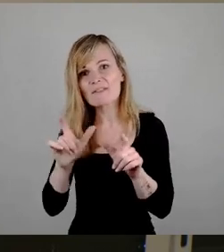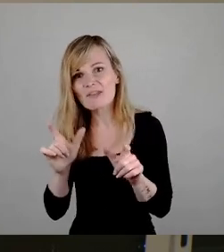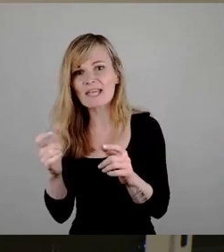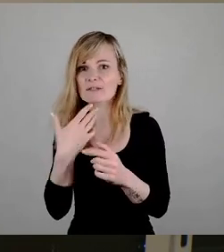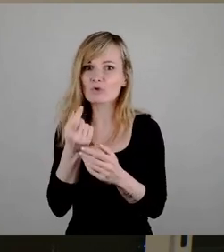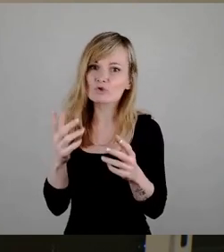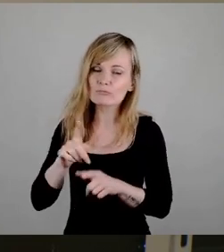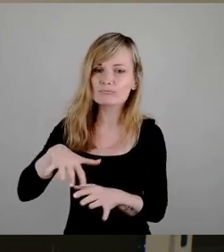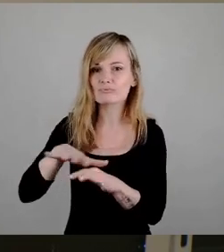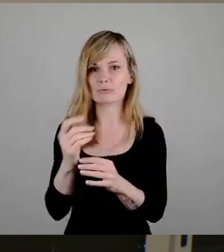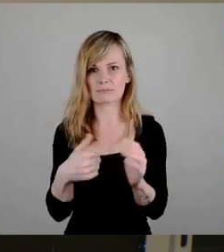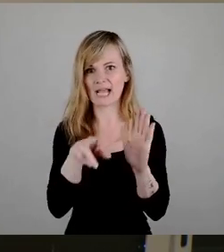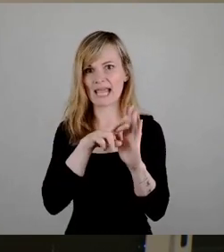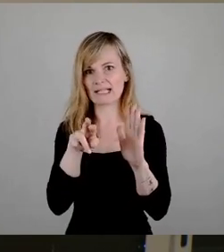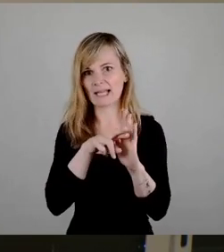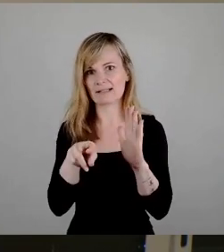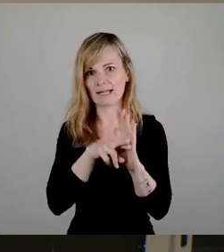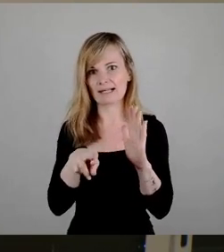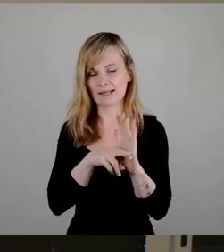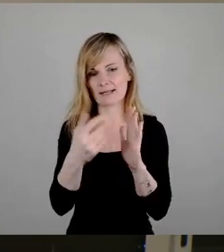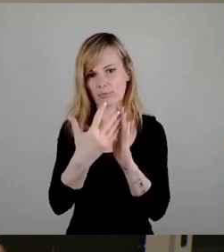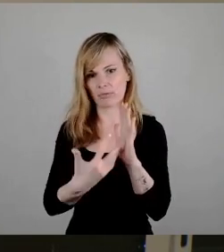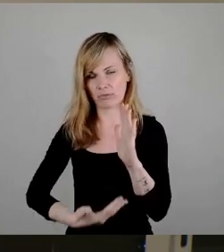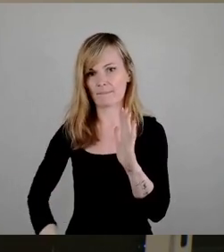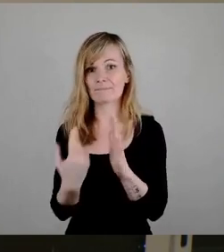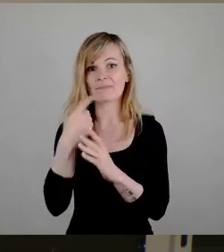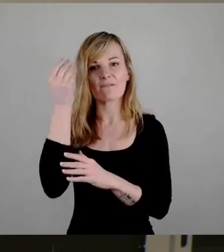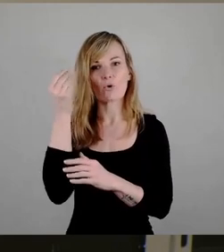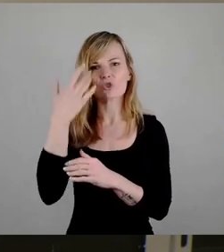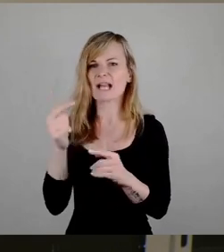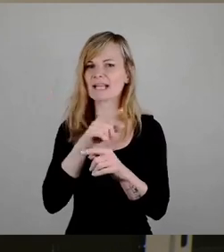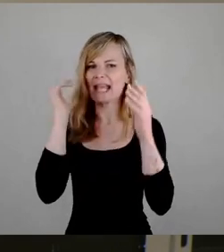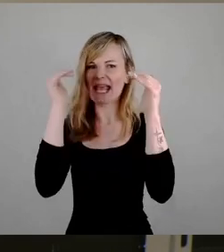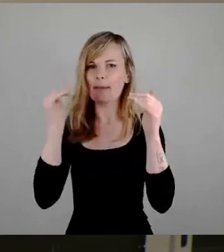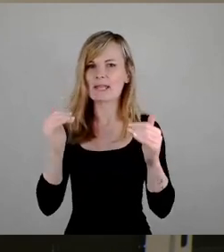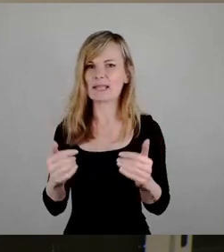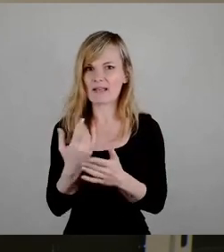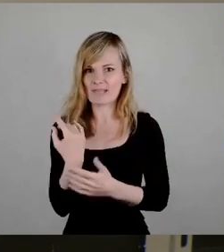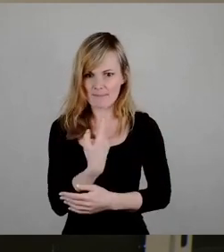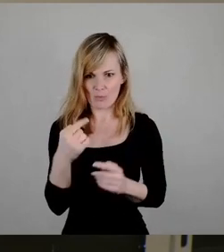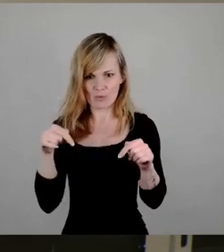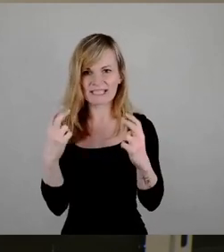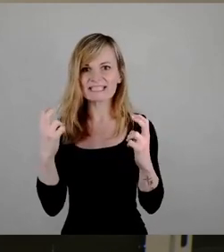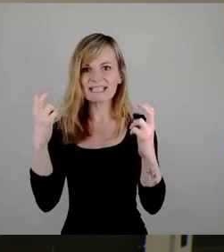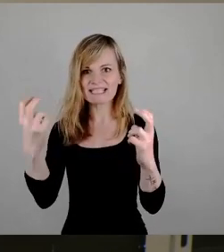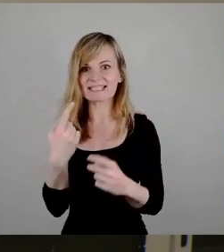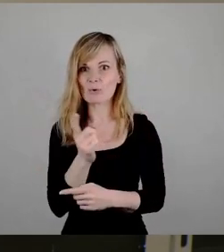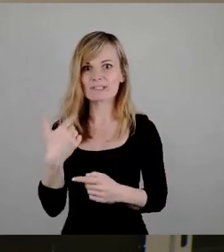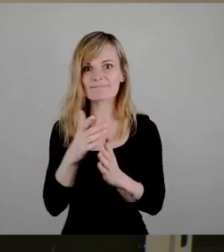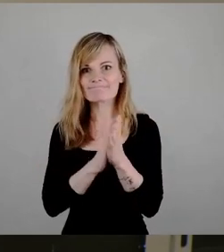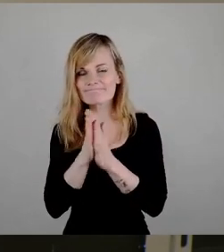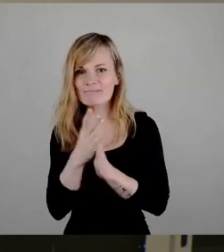Und dann stelle ich mir vor, dass in jeder Ebene Leute sitzen, so wie die meisten hier, die gerne irgendwas regulieren. Manches davon